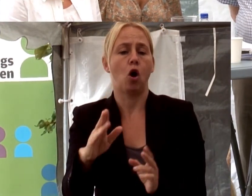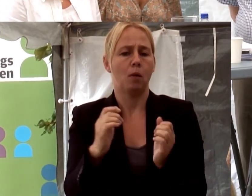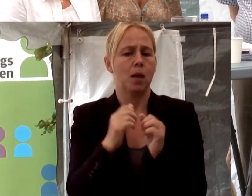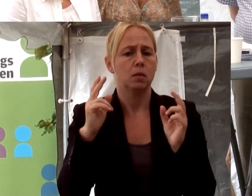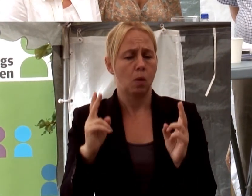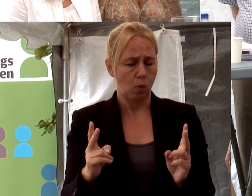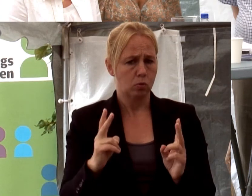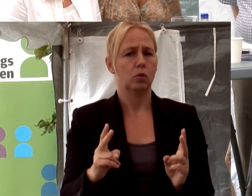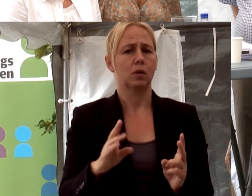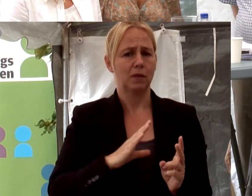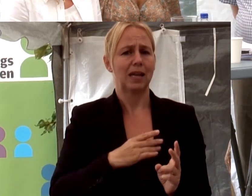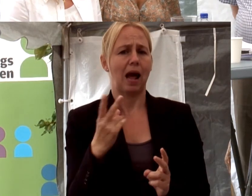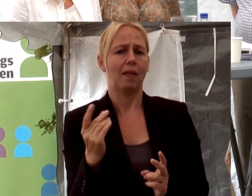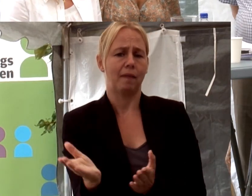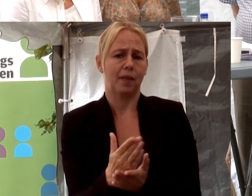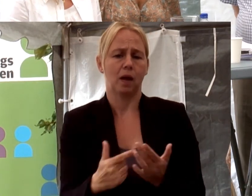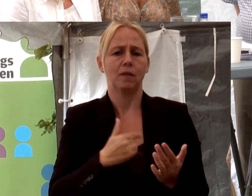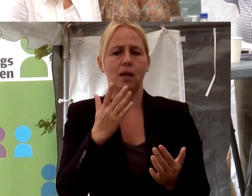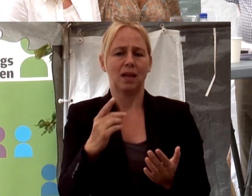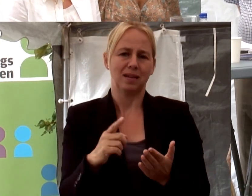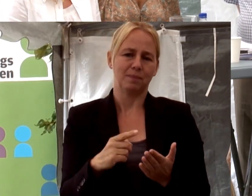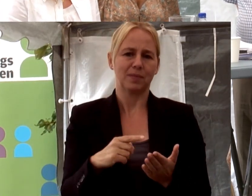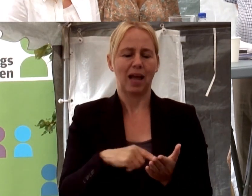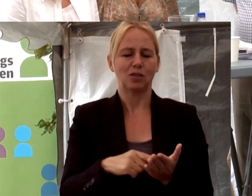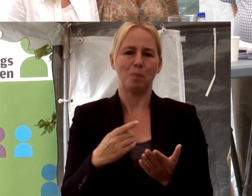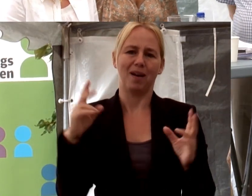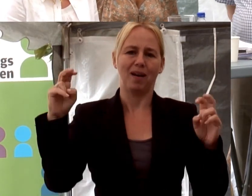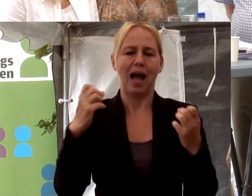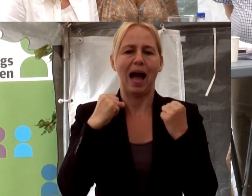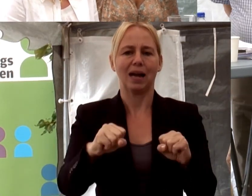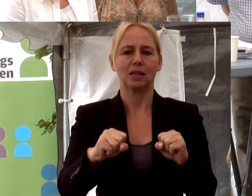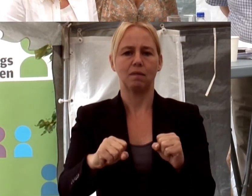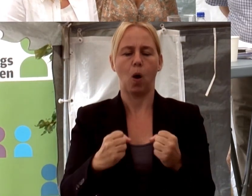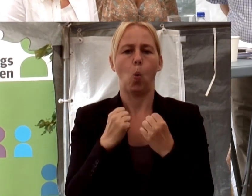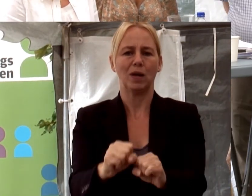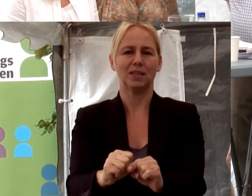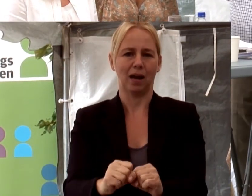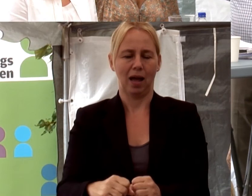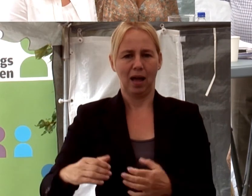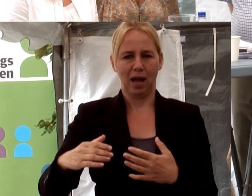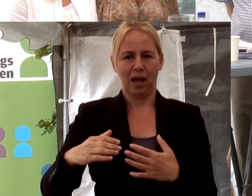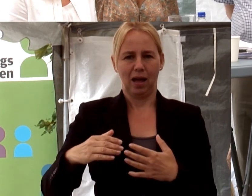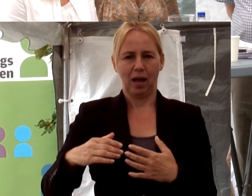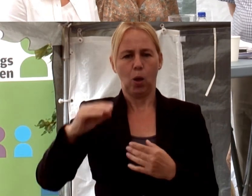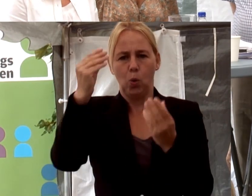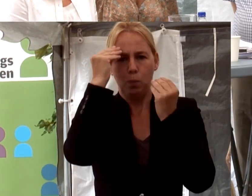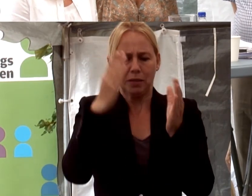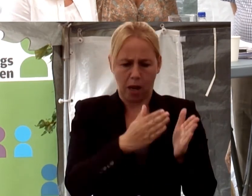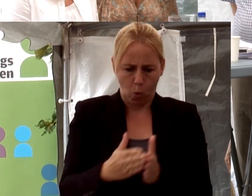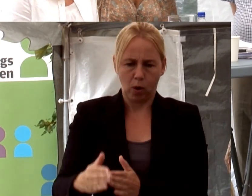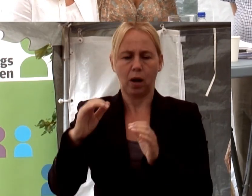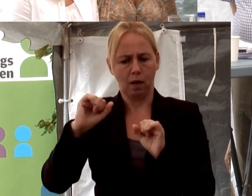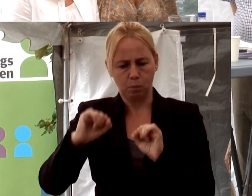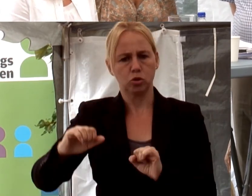har vi ju den andra delen, är ju vad vi kallar för aktiva åtgärder. vill säga arbetsgivarnas och utbildningsanordnarnas krav på att ta